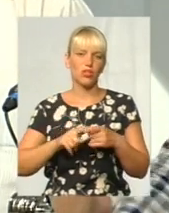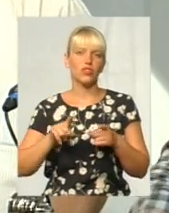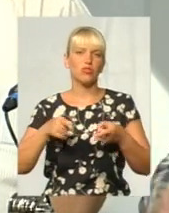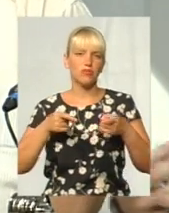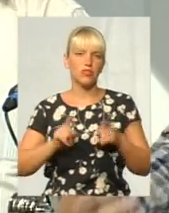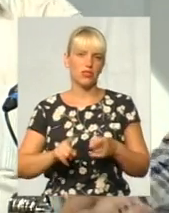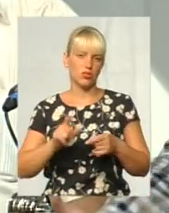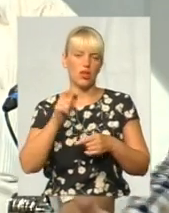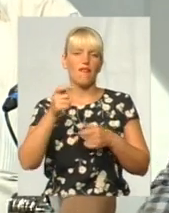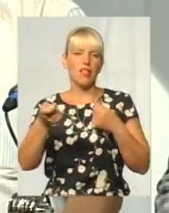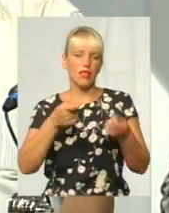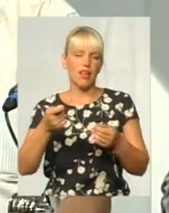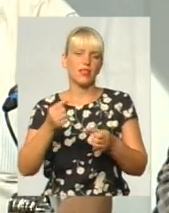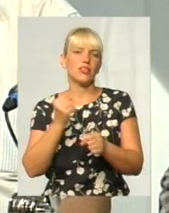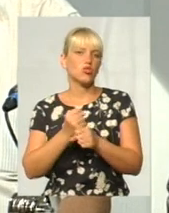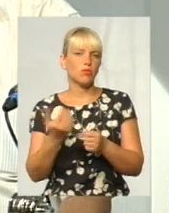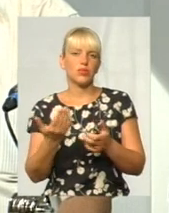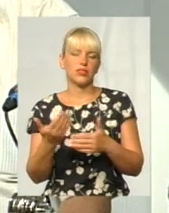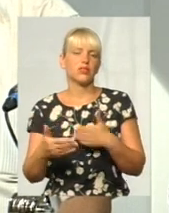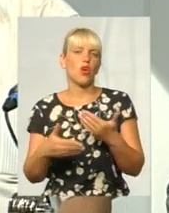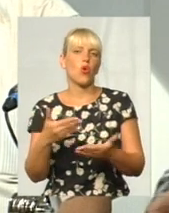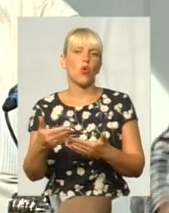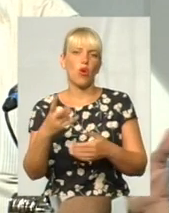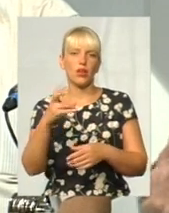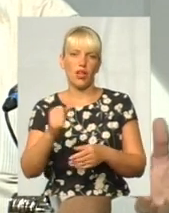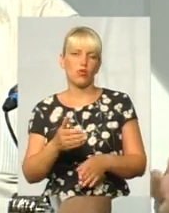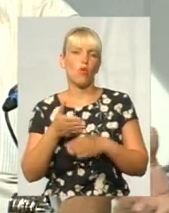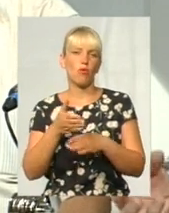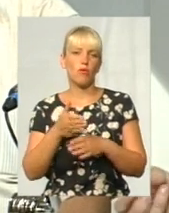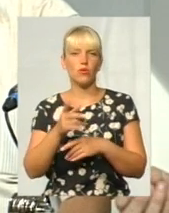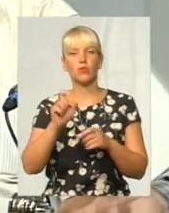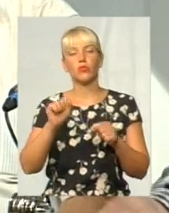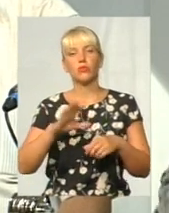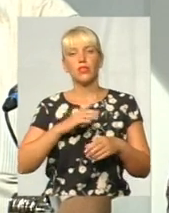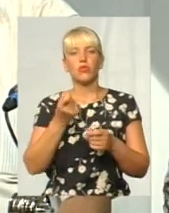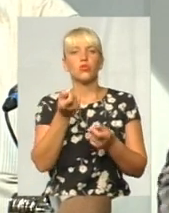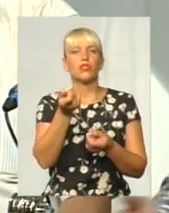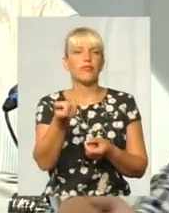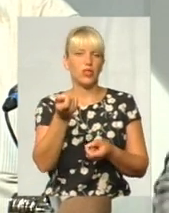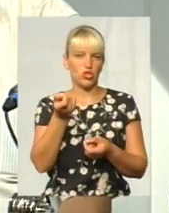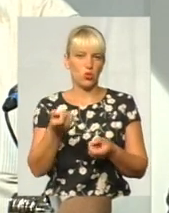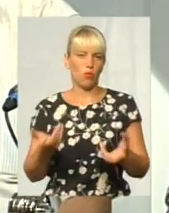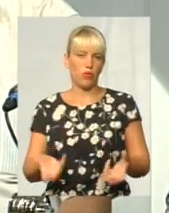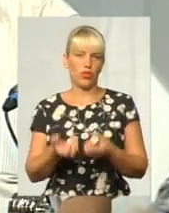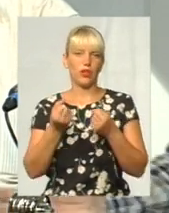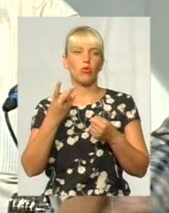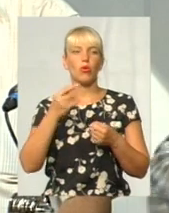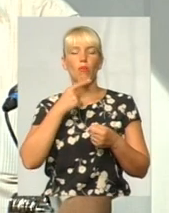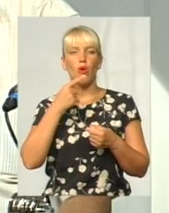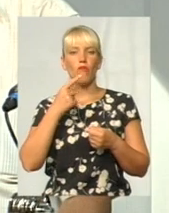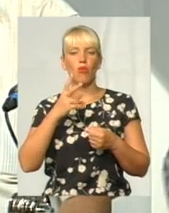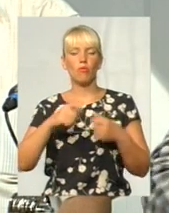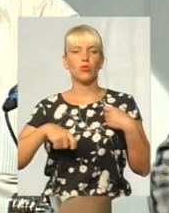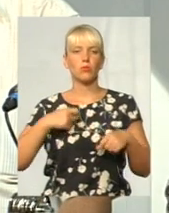зробить якийсь крок на допомогу. Це, можливо, дасть якусь там невеличку підтримку. Але ми говоримо про збитки по квартирам,